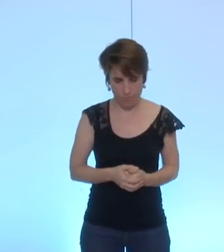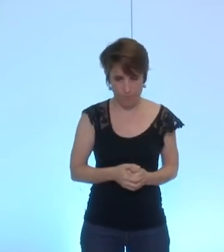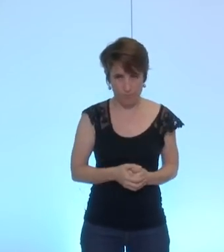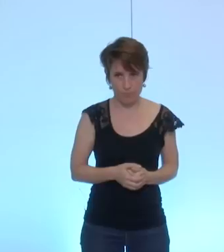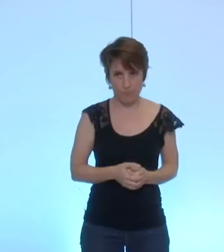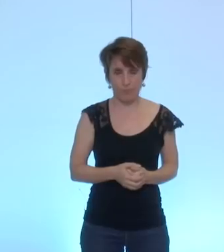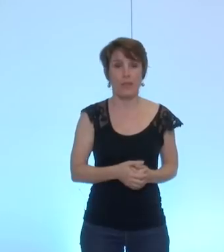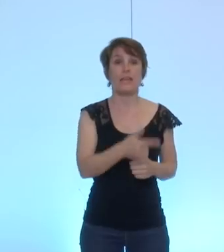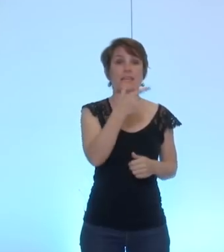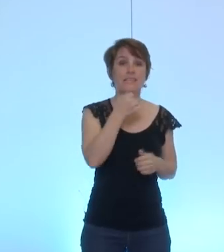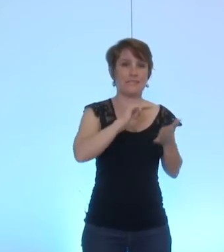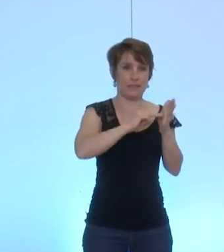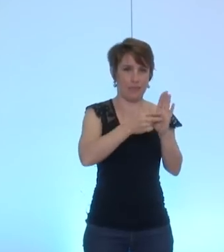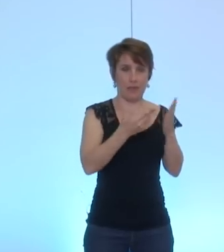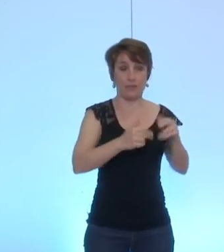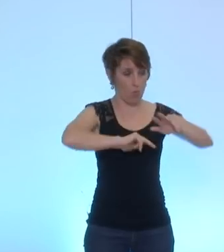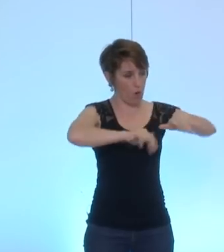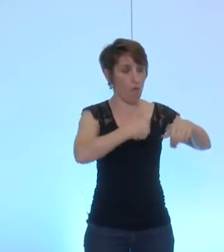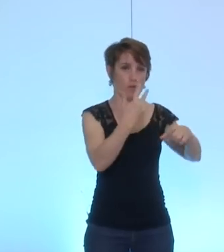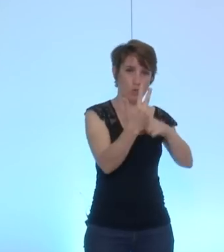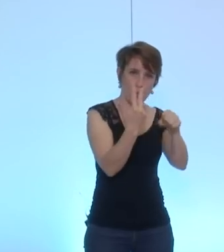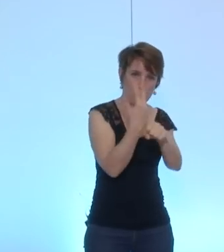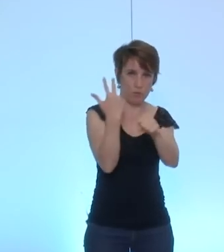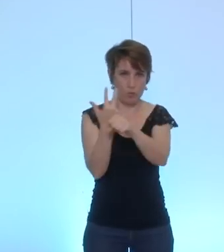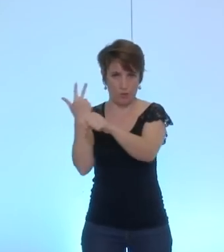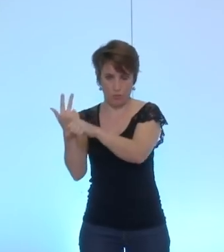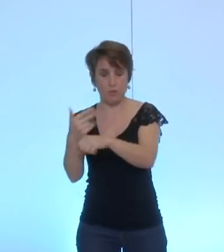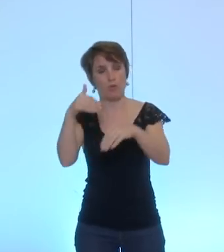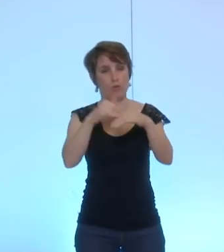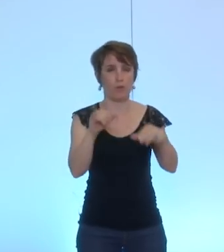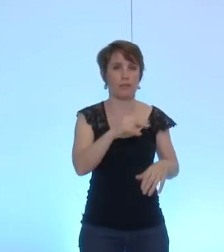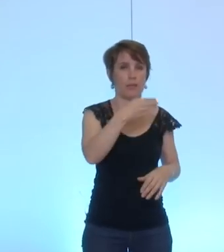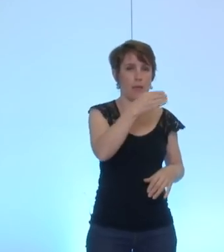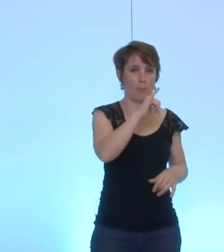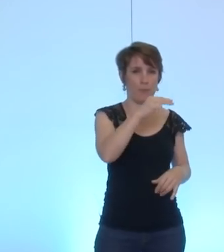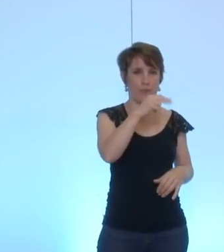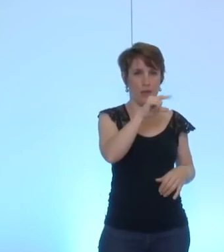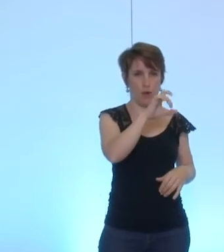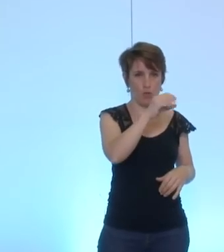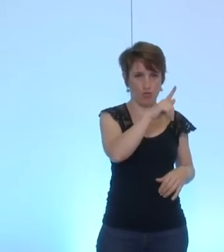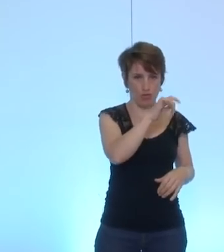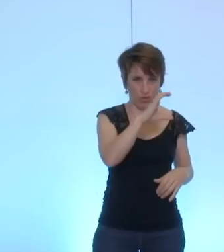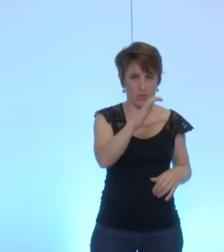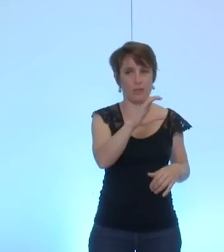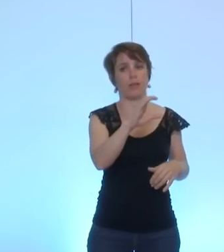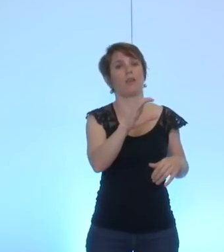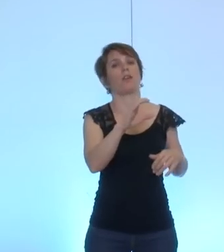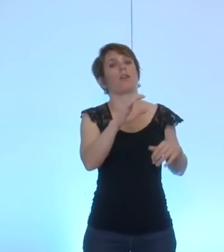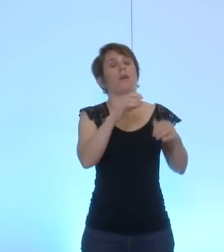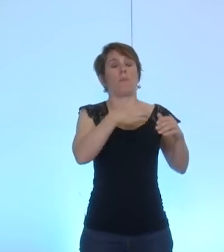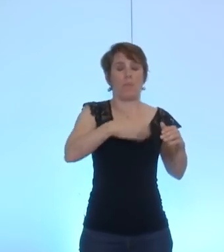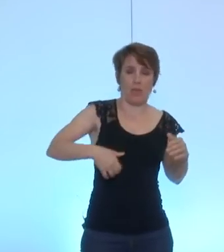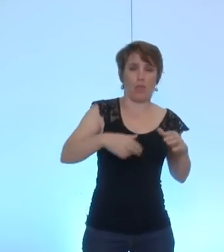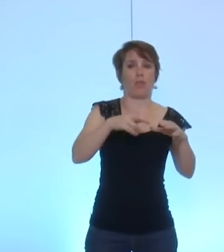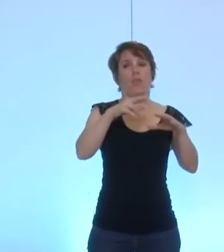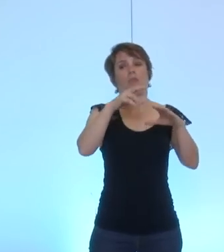Donc, EasyTech est une convention triennale qui associe Minalogique, les collectivités, la région Rhône-Alpes, le conseil général de l